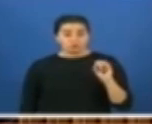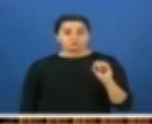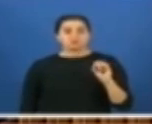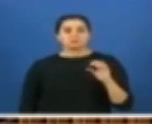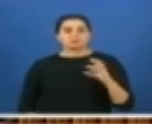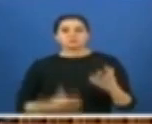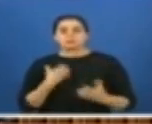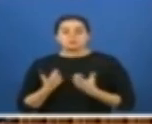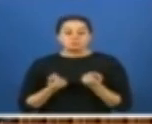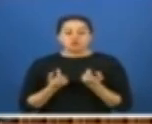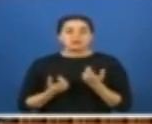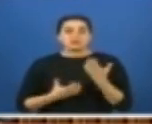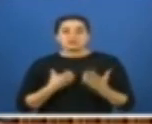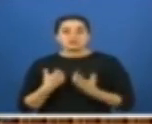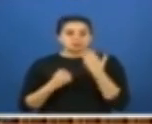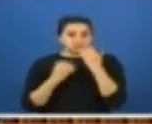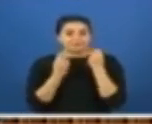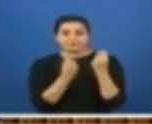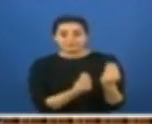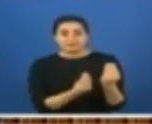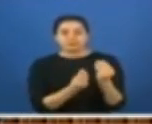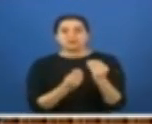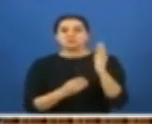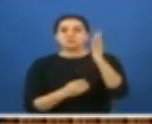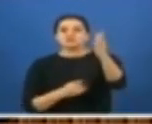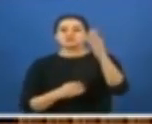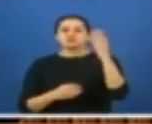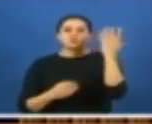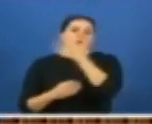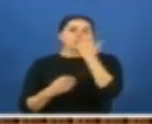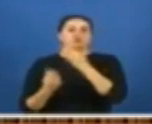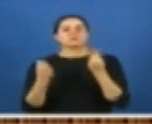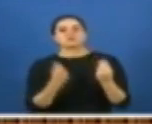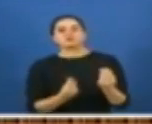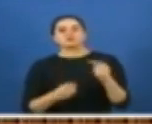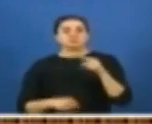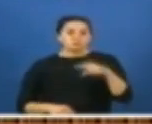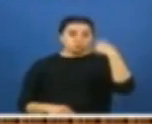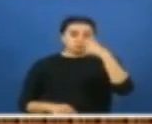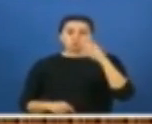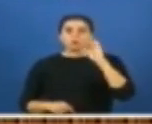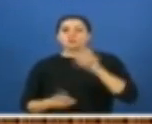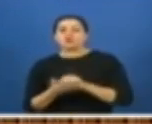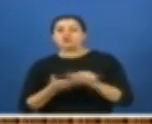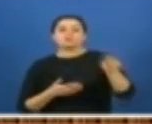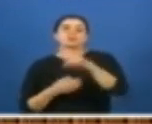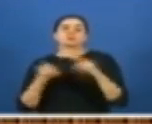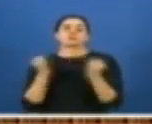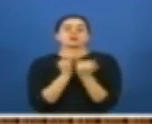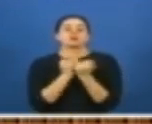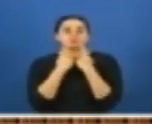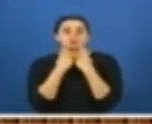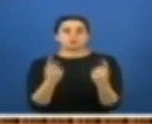mali zorlukların içine iterseniz, geleceğimizi köreltirsiniz. O nedenle bütün öğretmen kardeşlerime